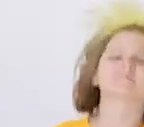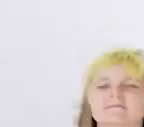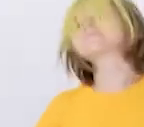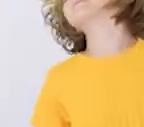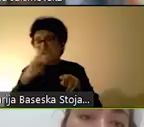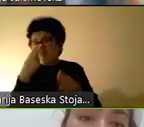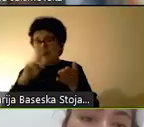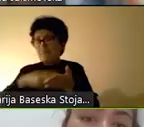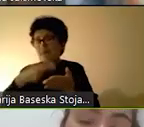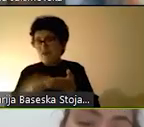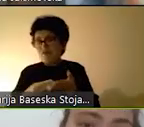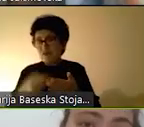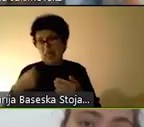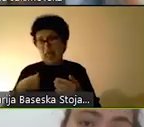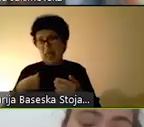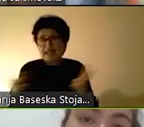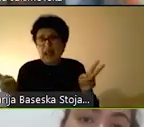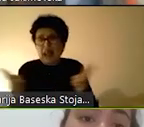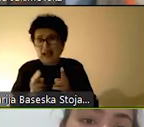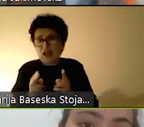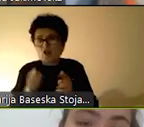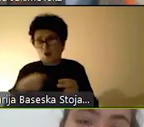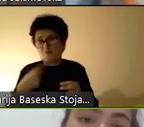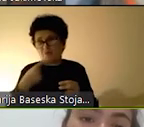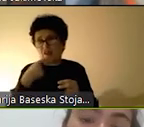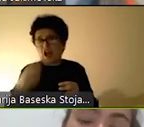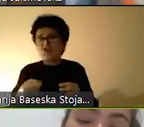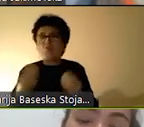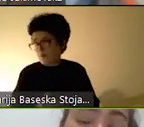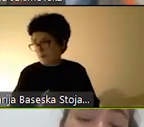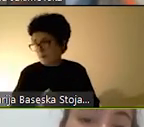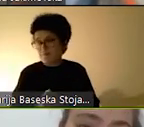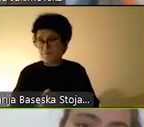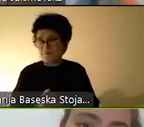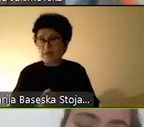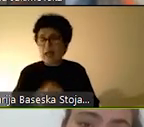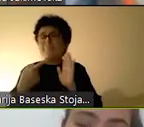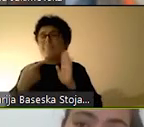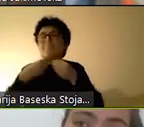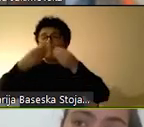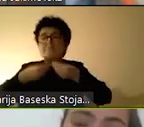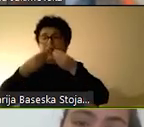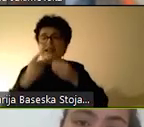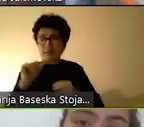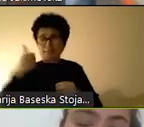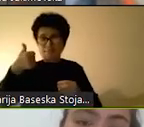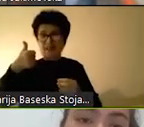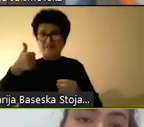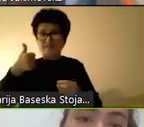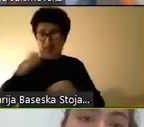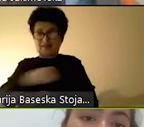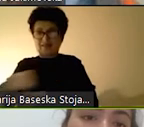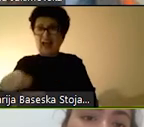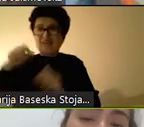Јас тега накратко само ќе ви кажам што всушност е приказната на првата жртва.